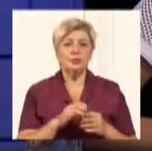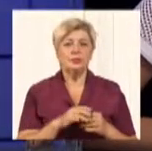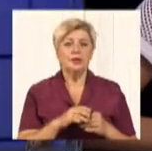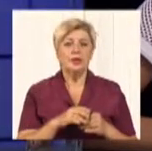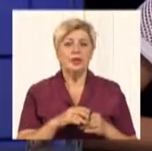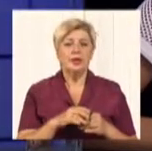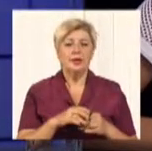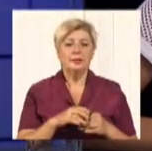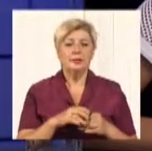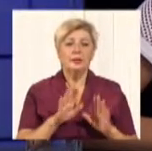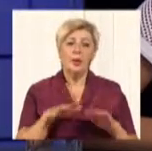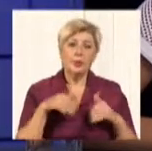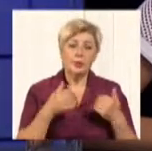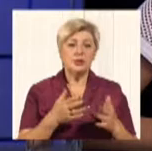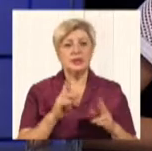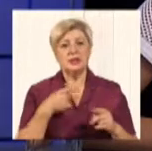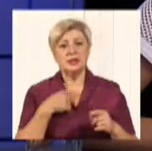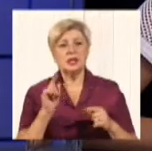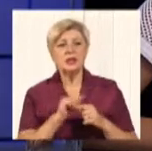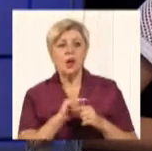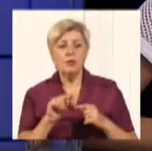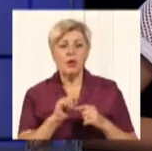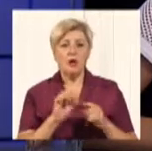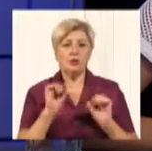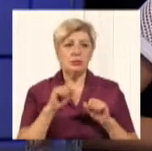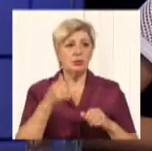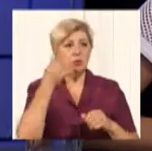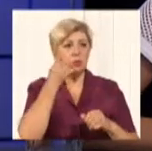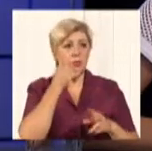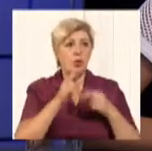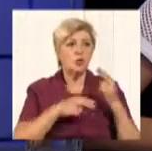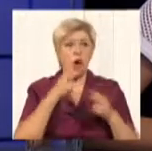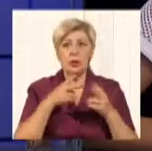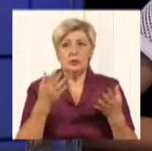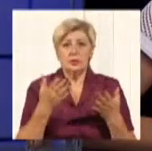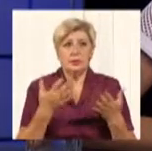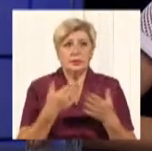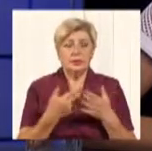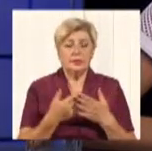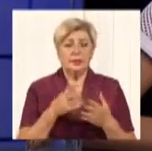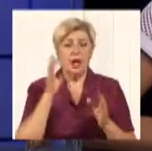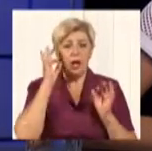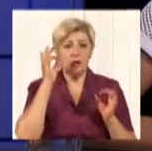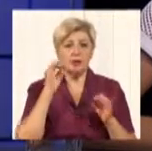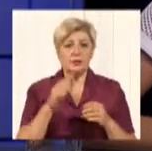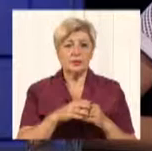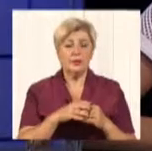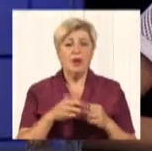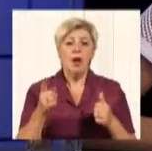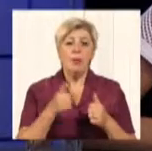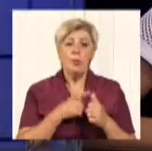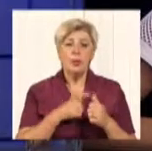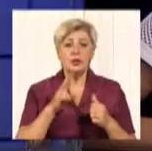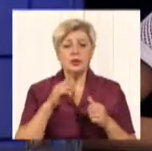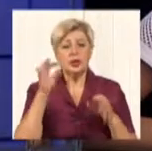пропозиції про покращення, там, зауваження, так, можуть вони десь залишати або телефонувати кудись? Дивіться, ну, по-перше, на